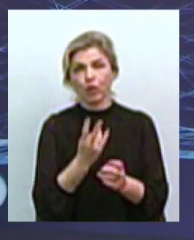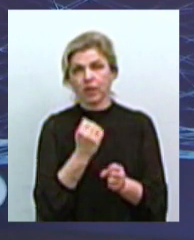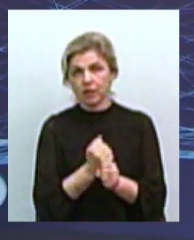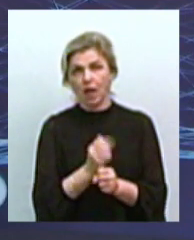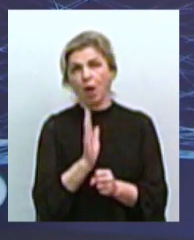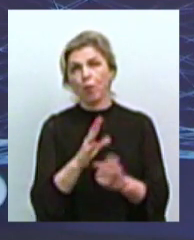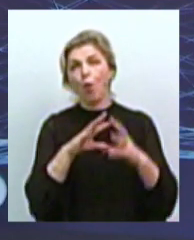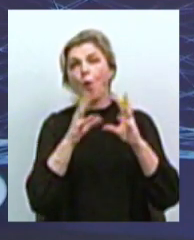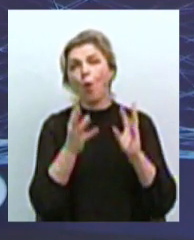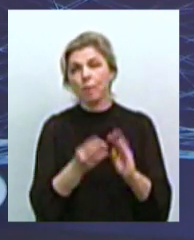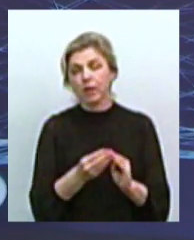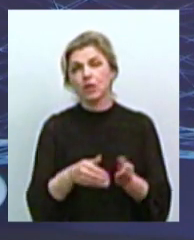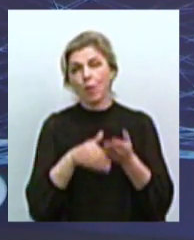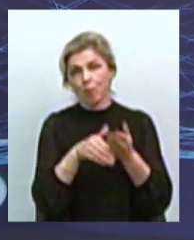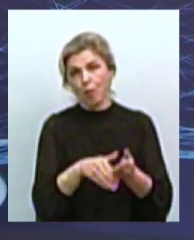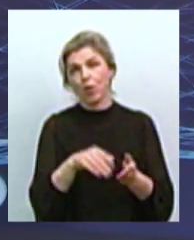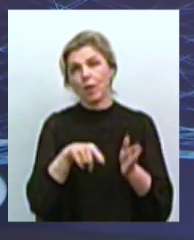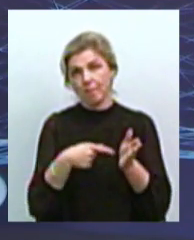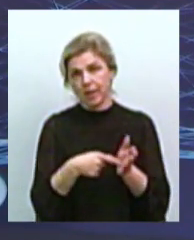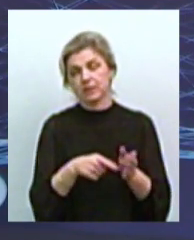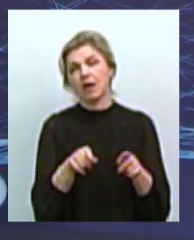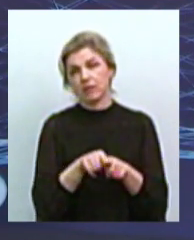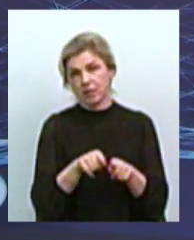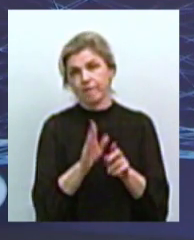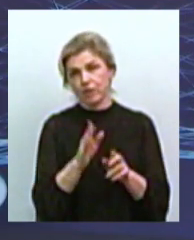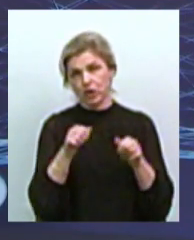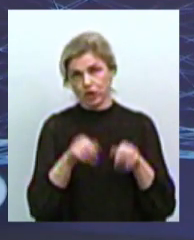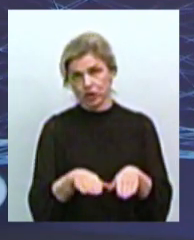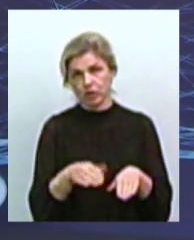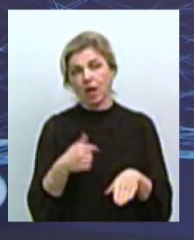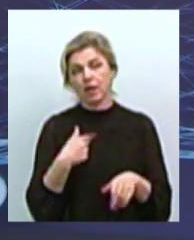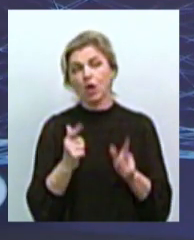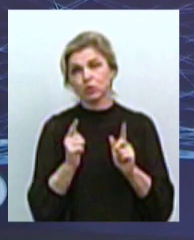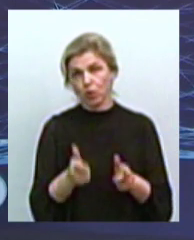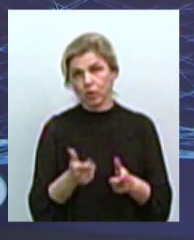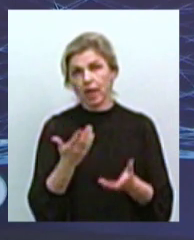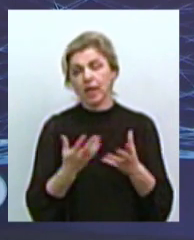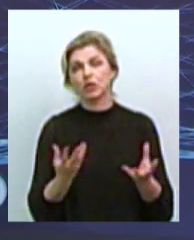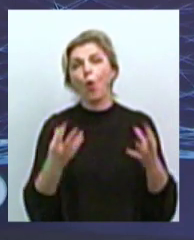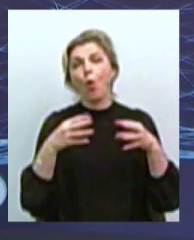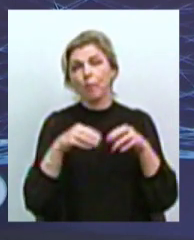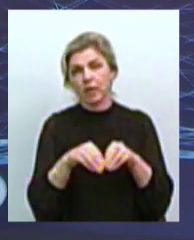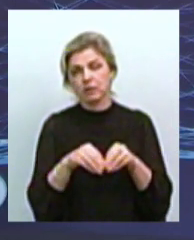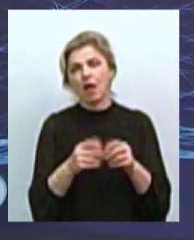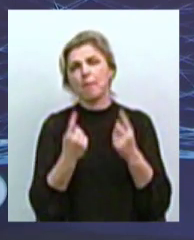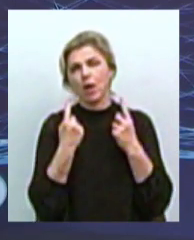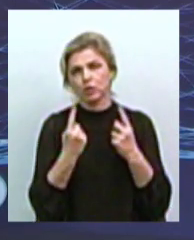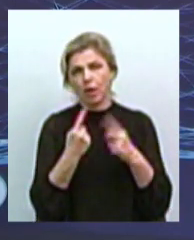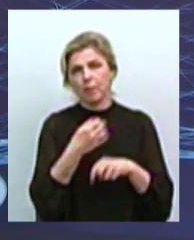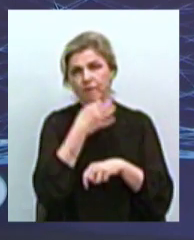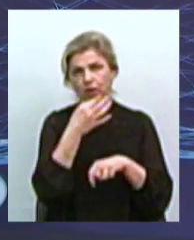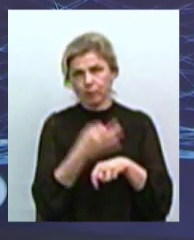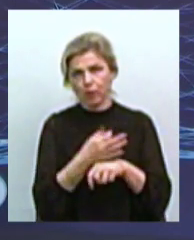вже комплекс, який допоможе місту в вирішенні. І я так само, як і пані Олена, погоджуюся, що якщо комплексно, масштабно, відповідально,